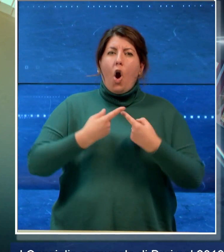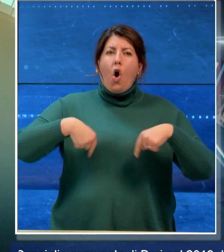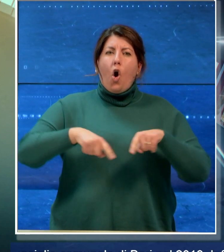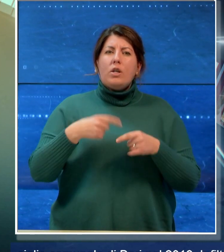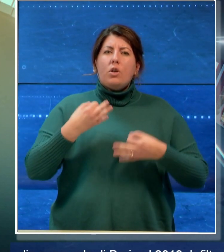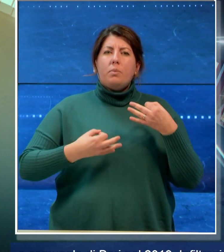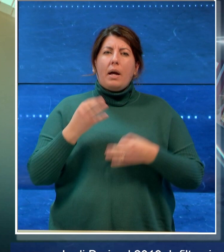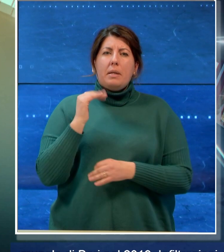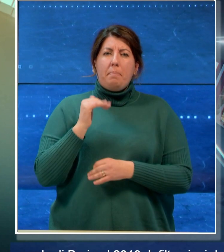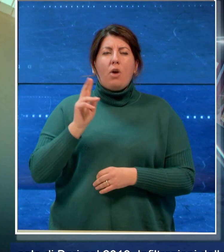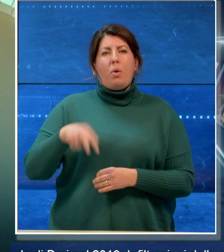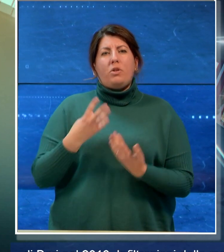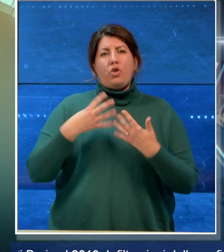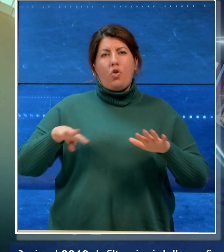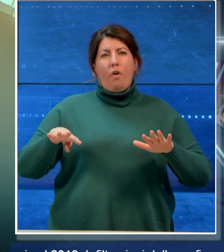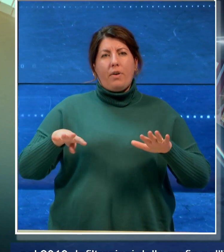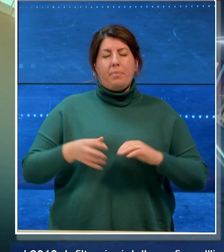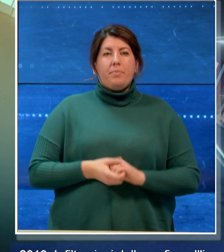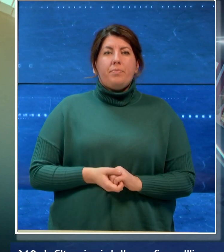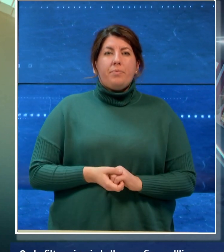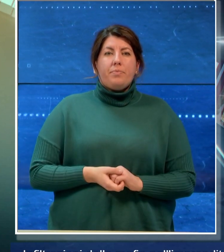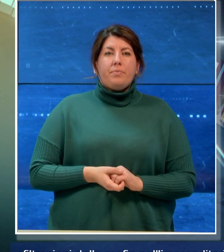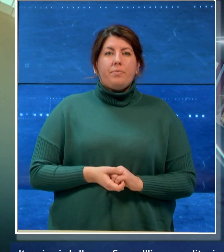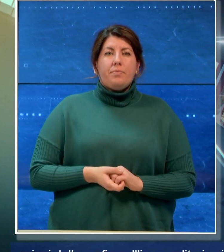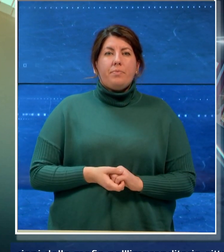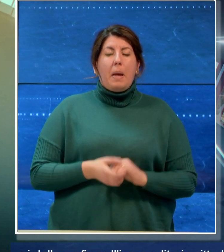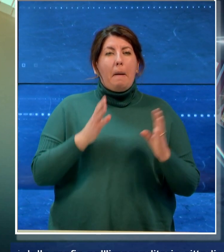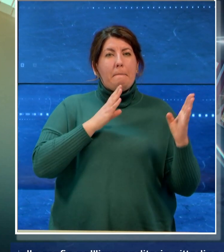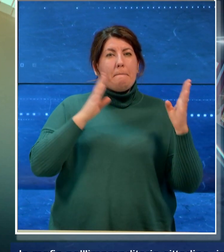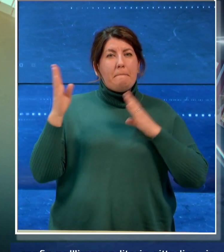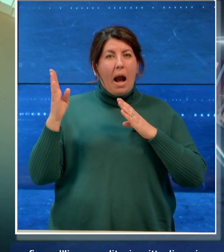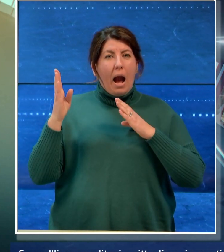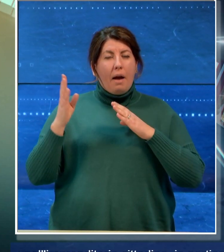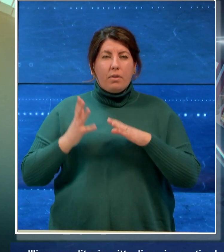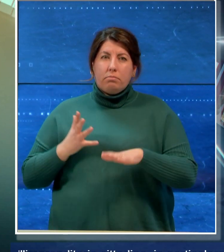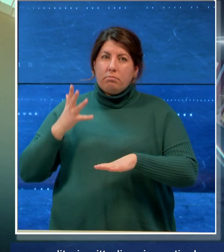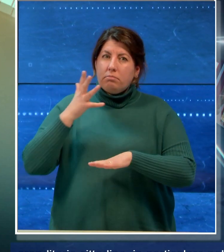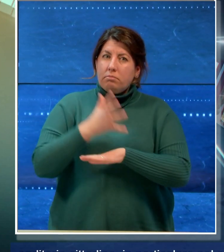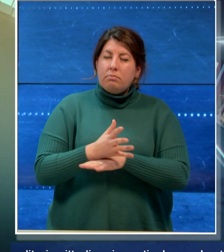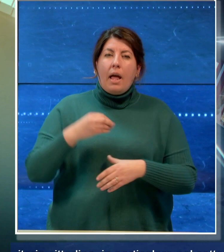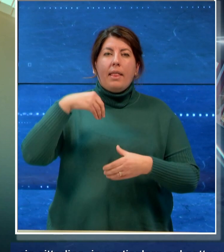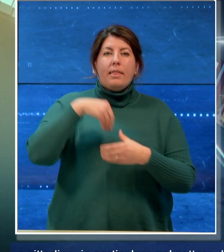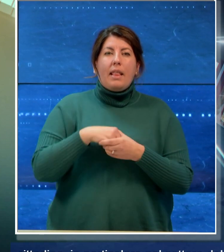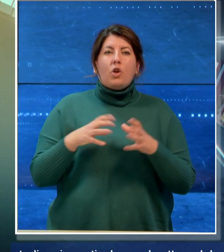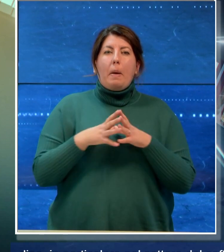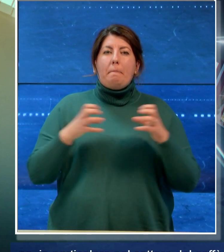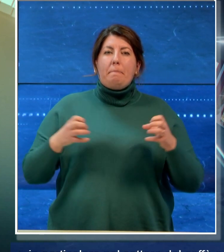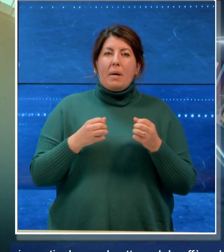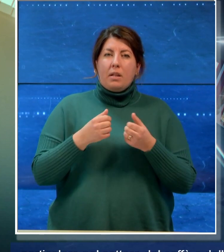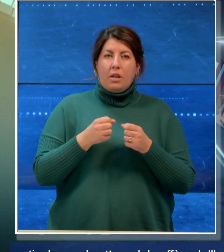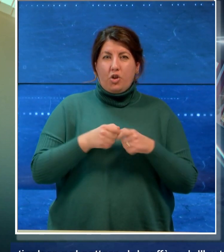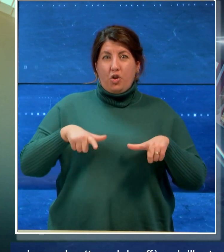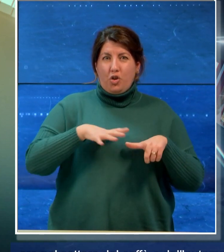2019 infiltrazioni della mafia nell'imprenditoria cittadina in